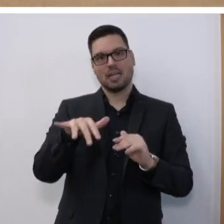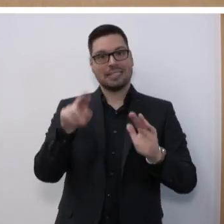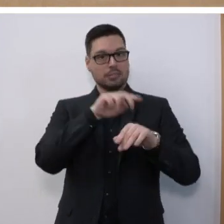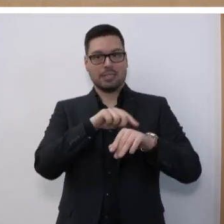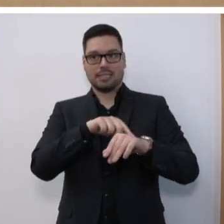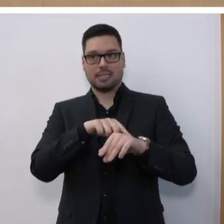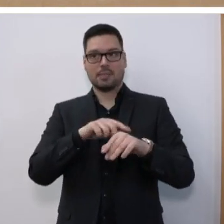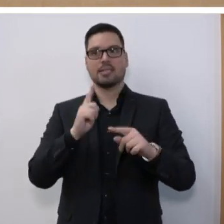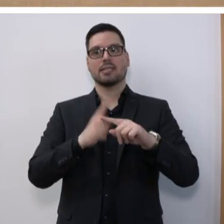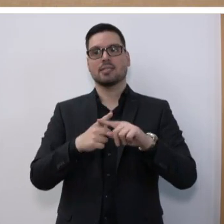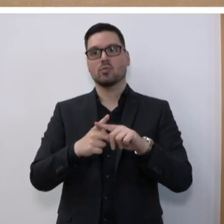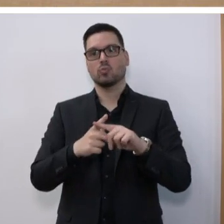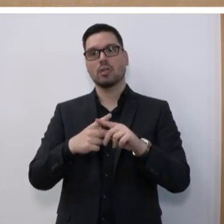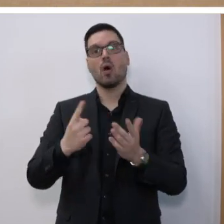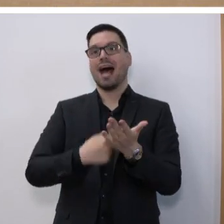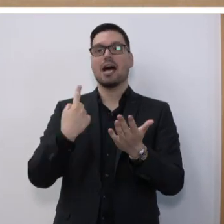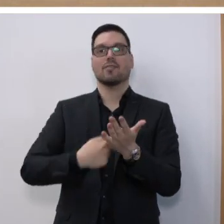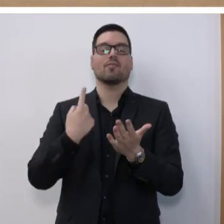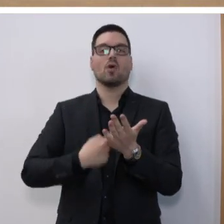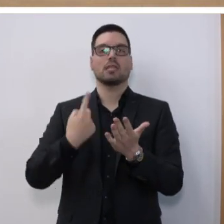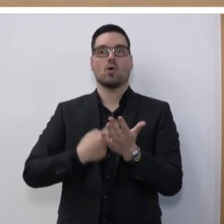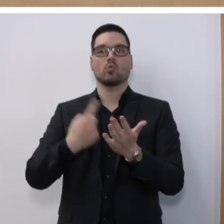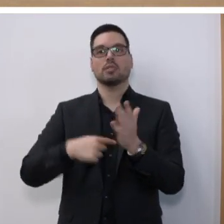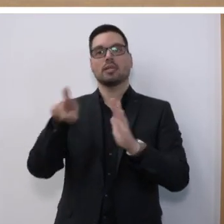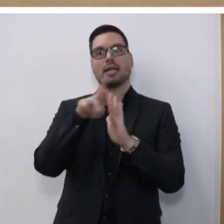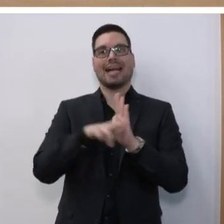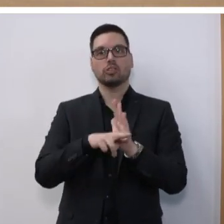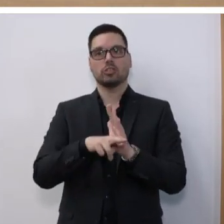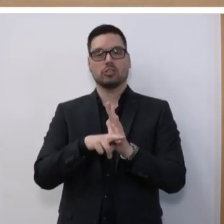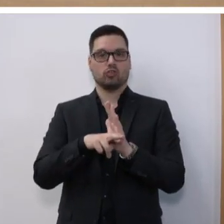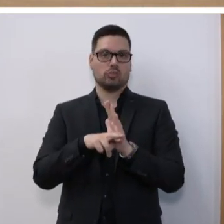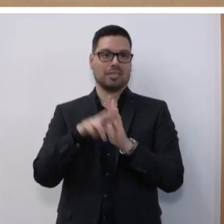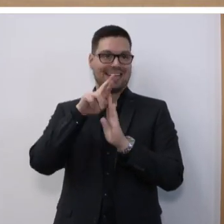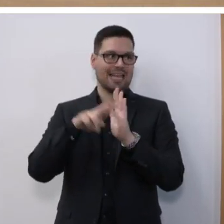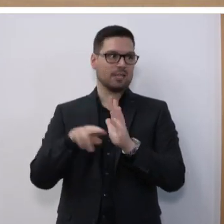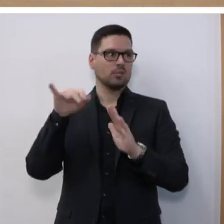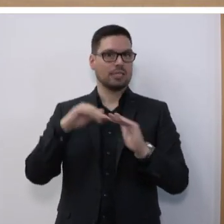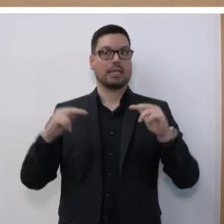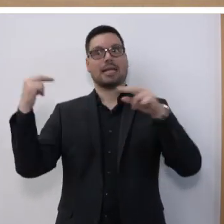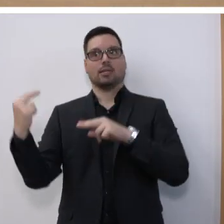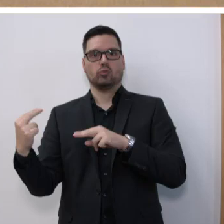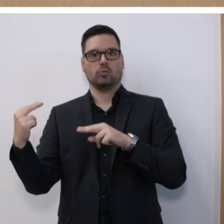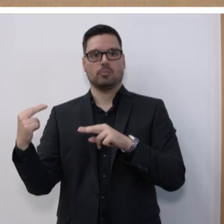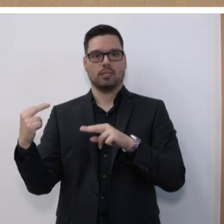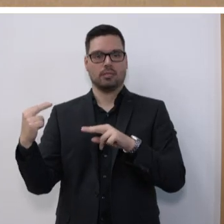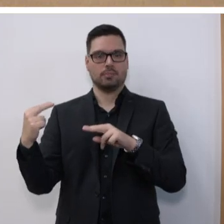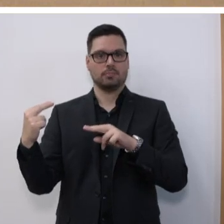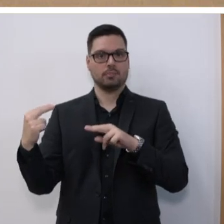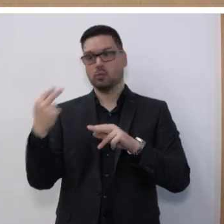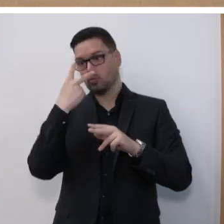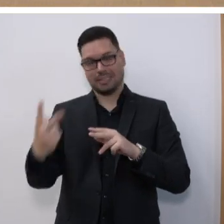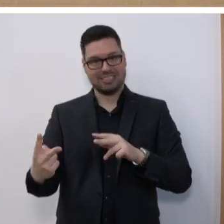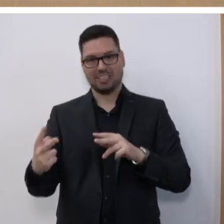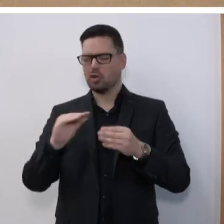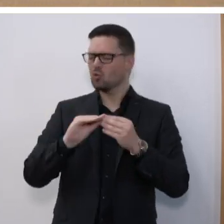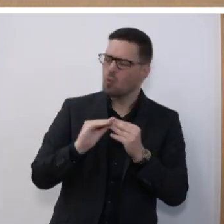entsprechen auch nicht mehr diesen hohen Anforderungen, die uns durch rechtliche Regelungen auch gegenübergestellt werden. Sie sind unübersichtlich, sie sind